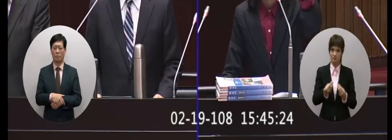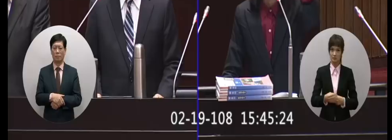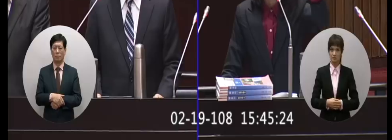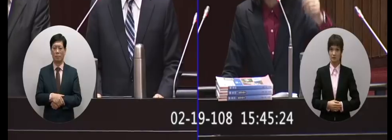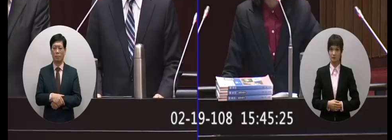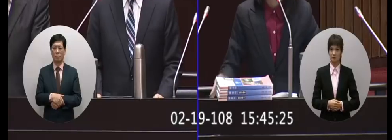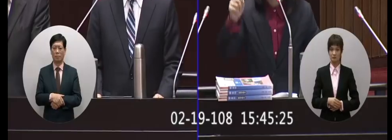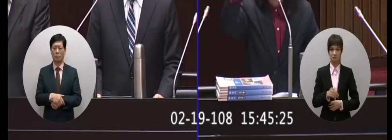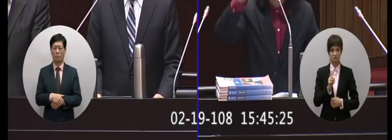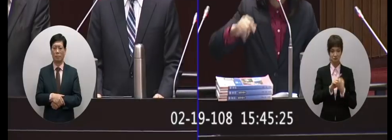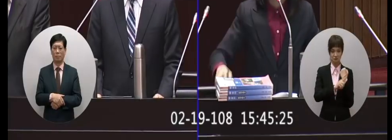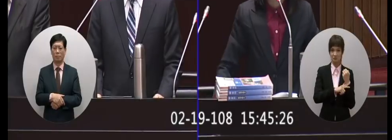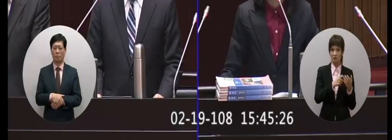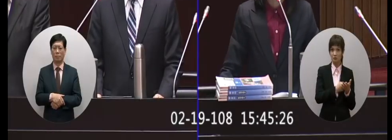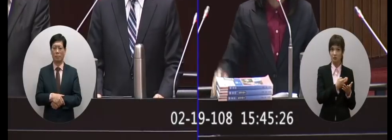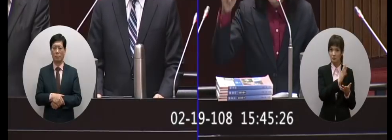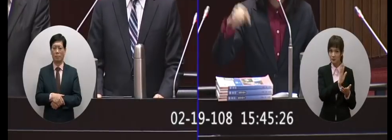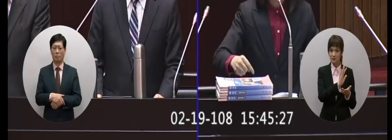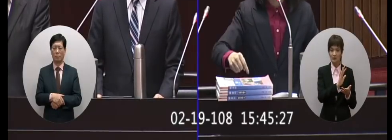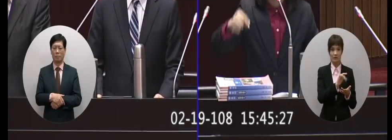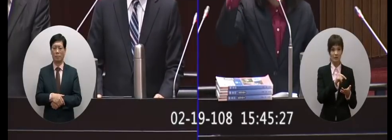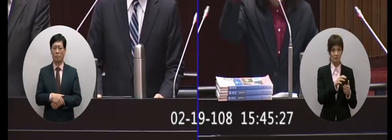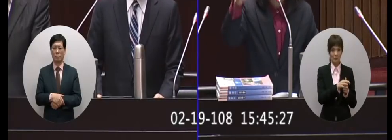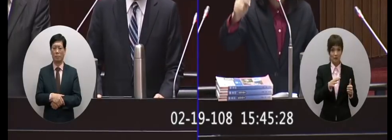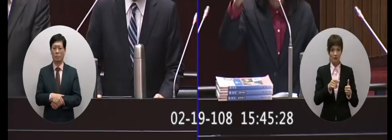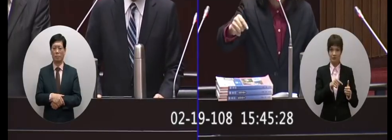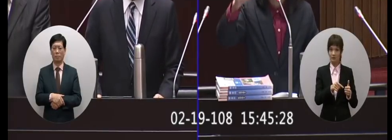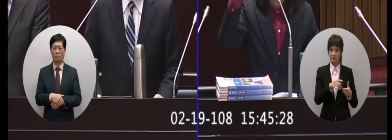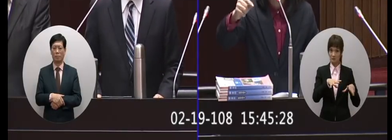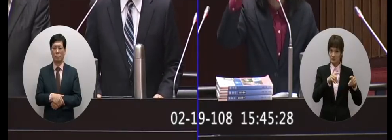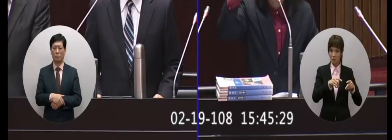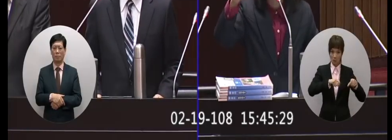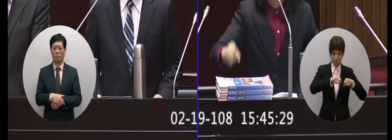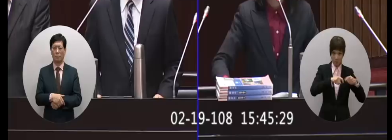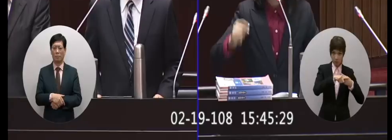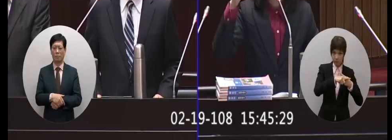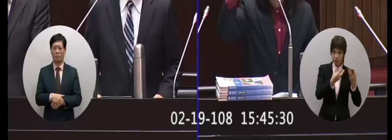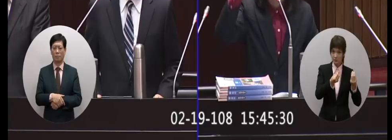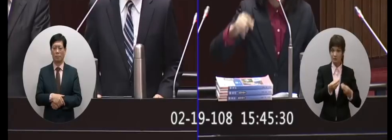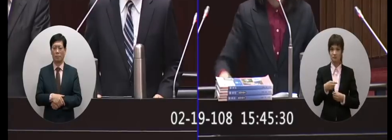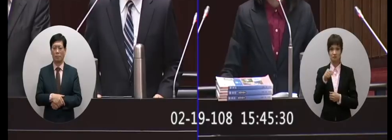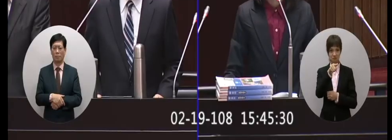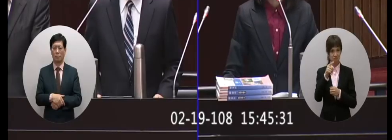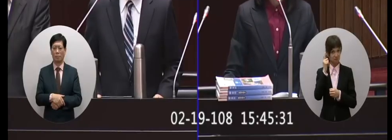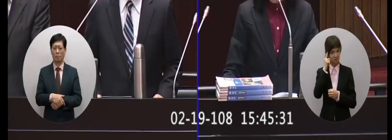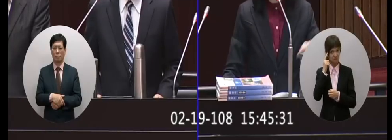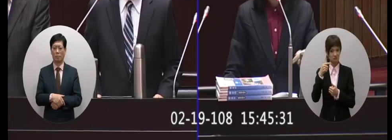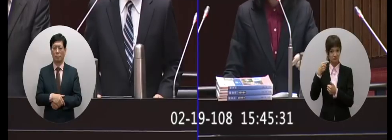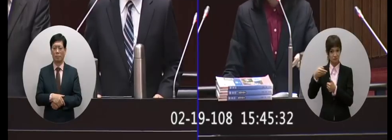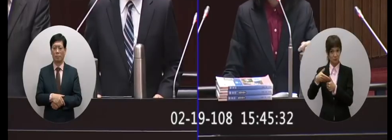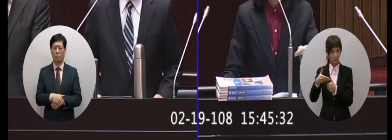看到剛剛講鬆綁法令列為你的優先法案啦所以一樣的我就看到院長您對於教育議題非常的不重視